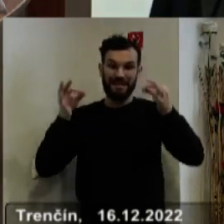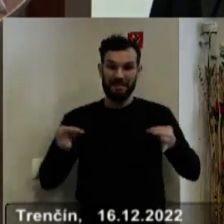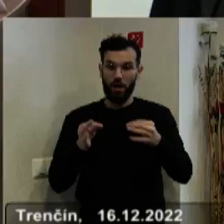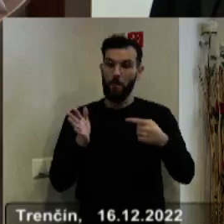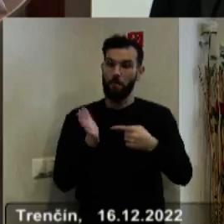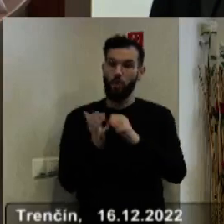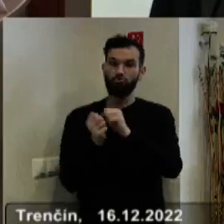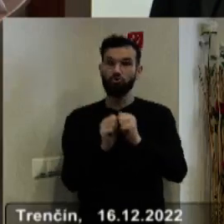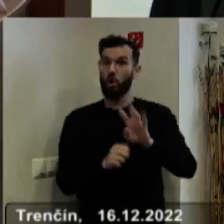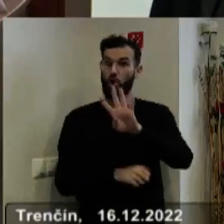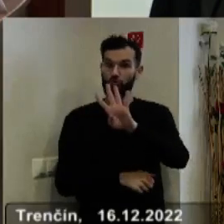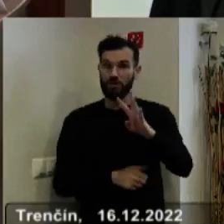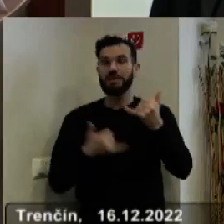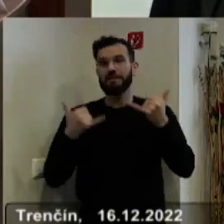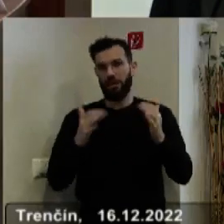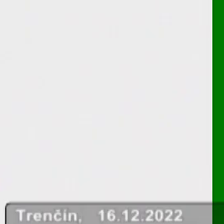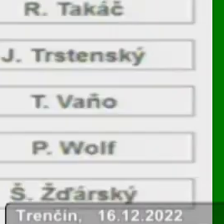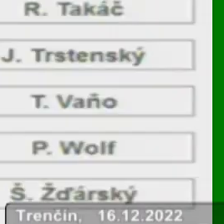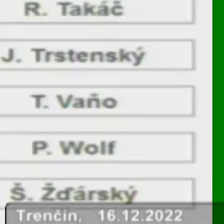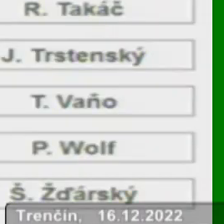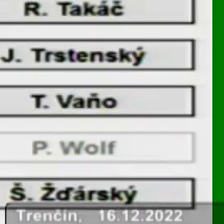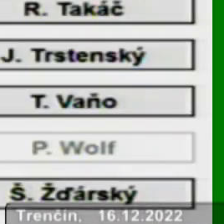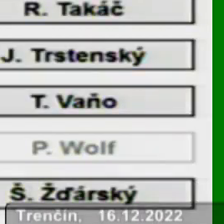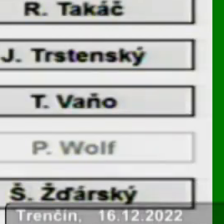4. Nech sa páči, páne poslankyne, páni poslanci, hlasujeme.